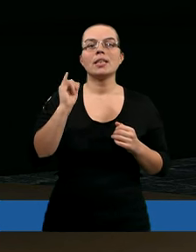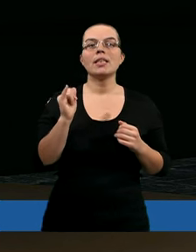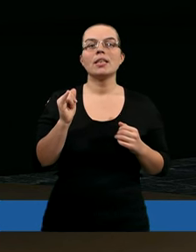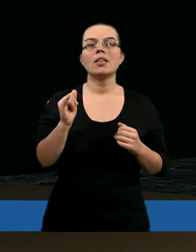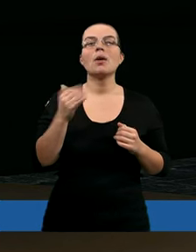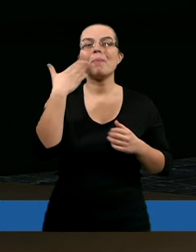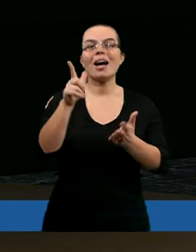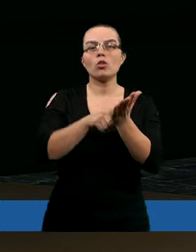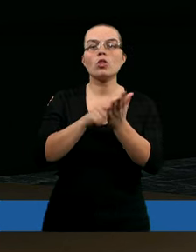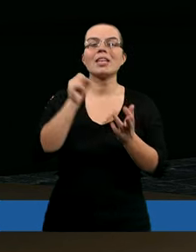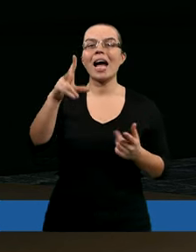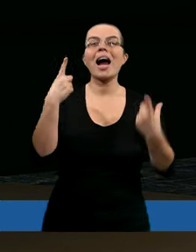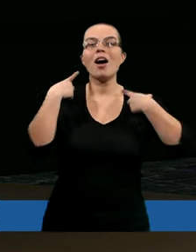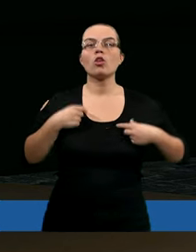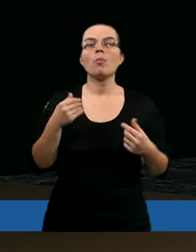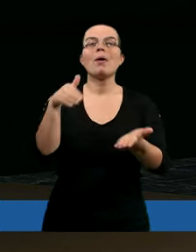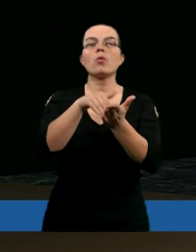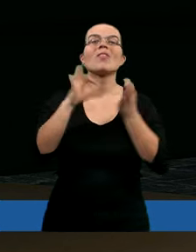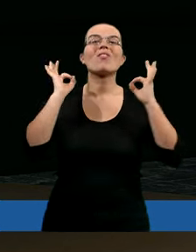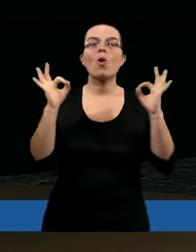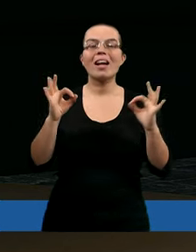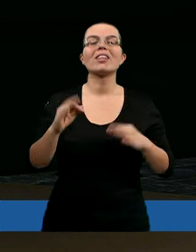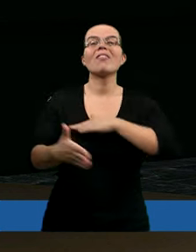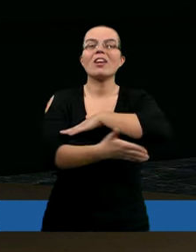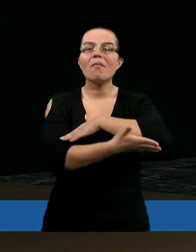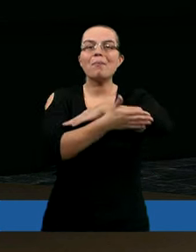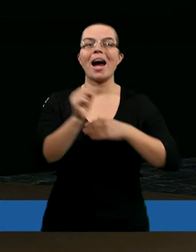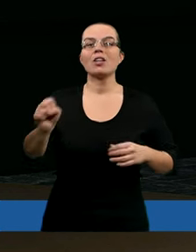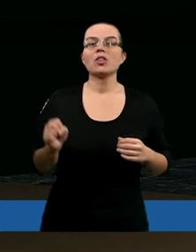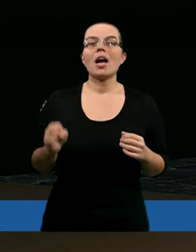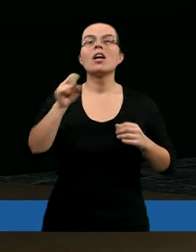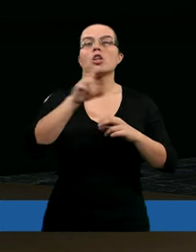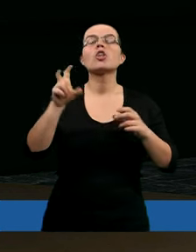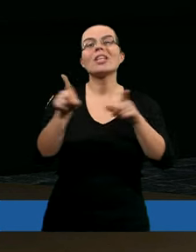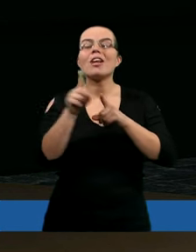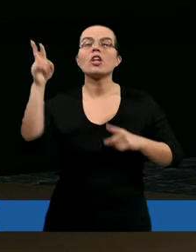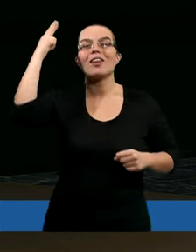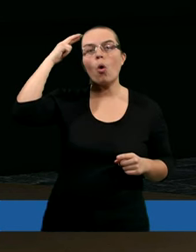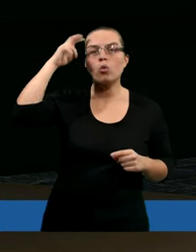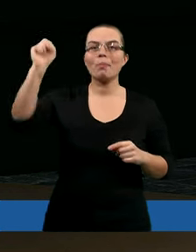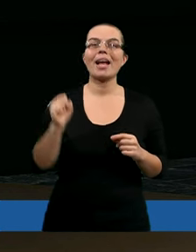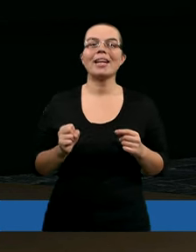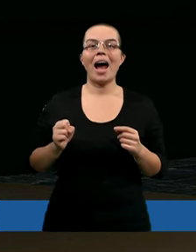Bardzo często taka osoba potrzebuje właściwie wsparcia, jakiegoś zrozumienia.